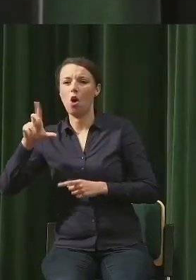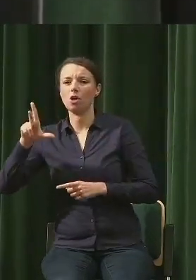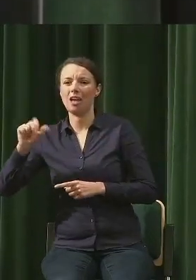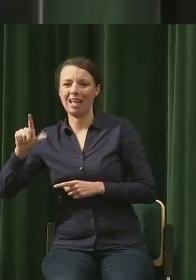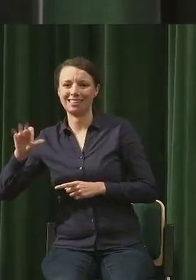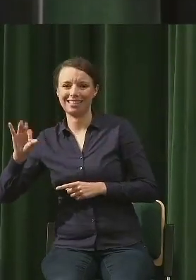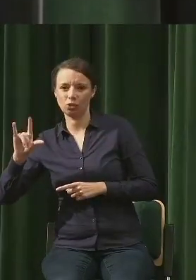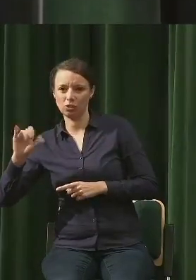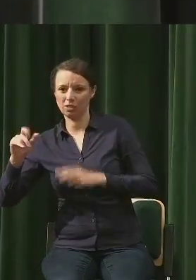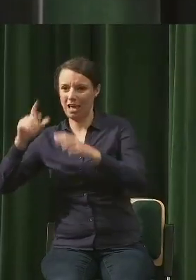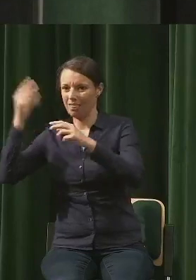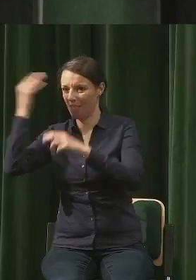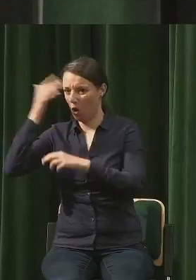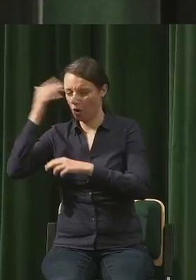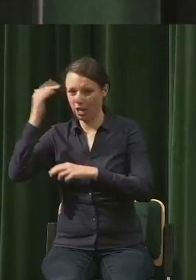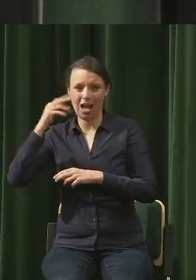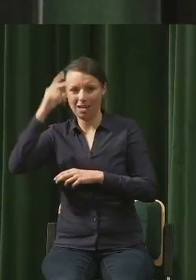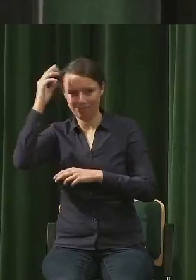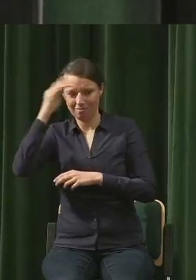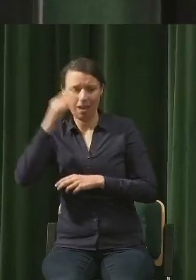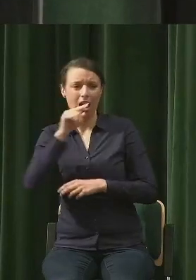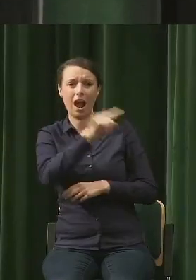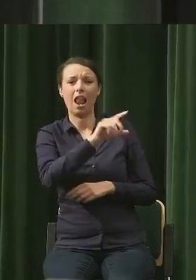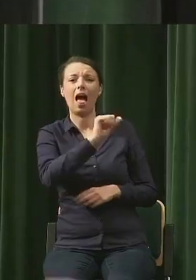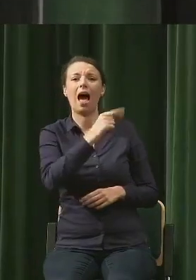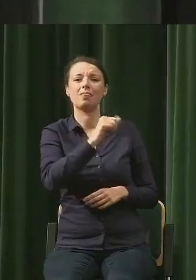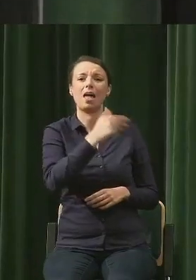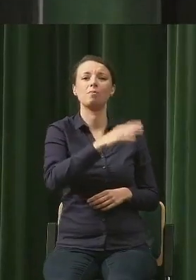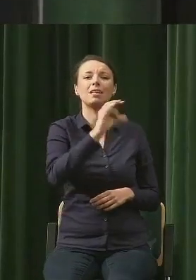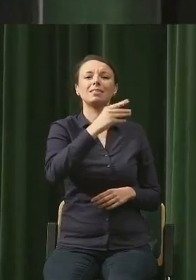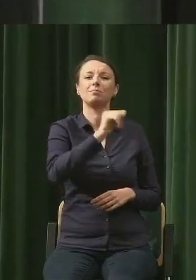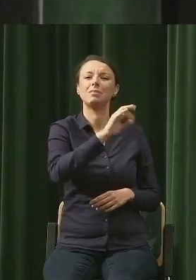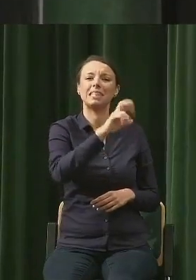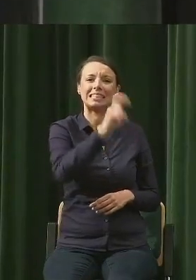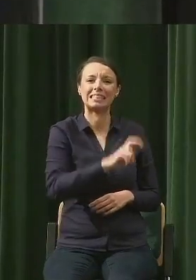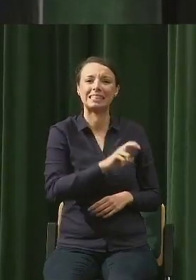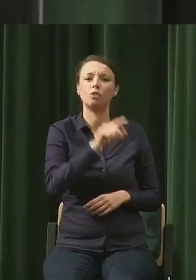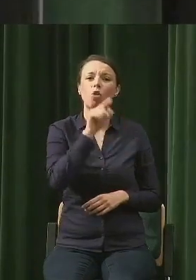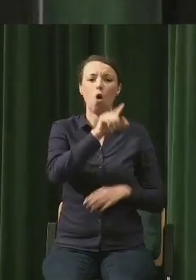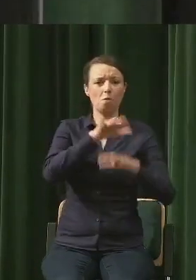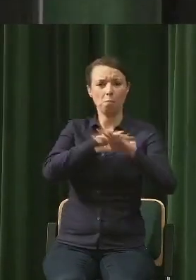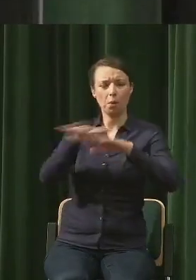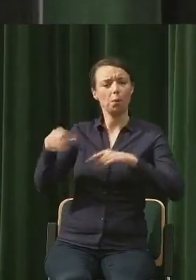bo to dopiero w XIX wieku jego taka opisowa,